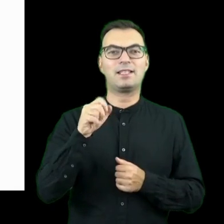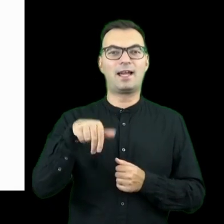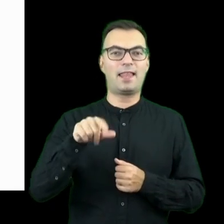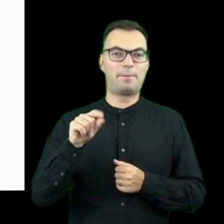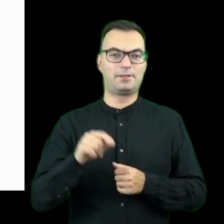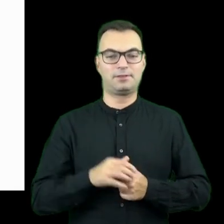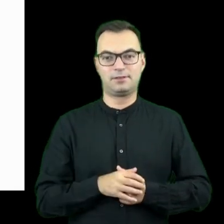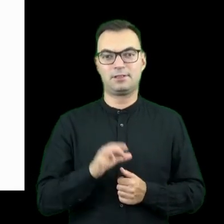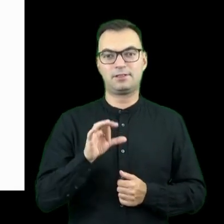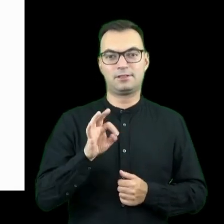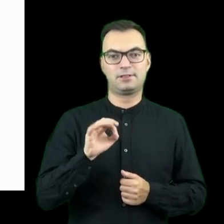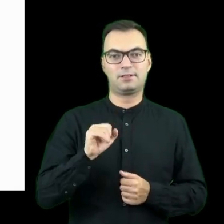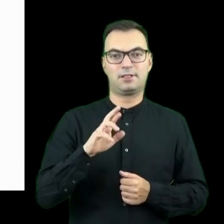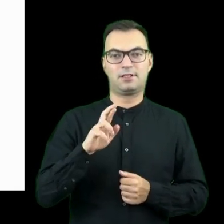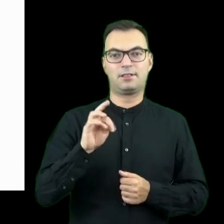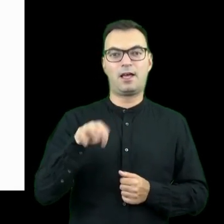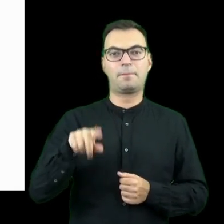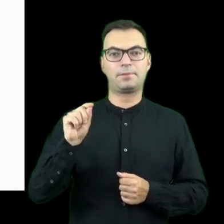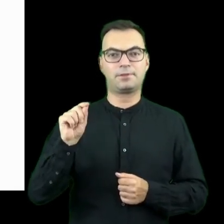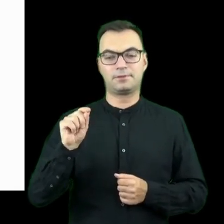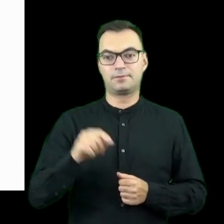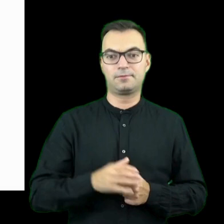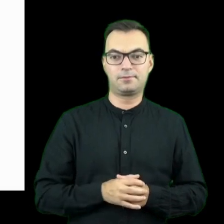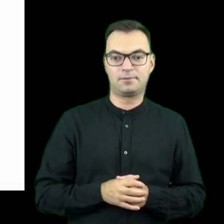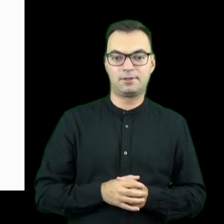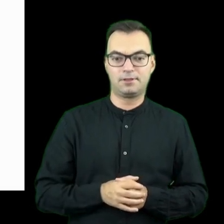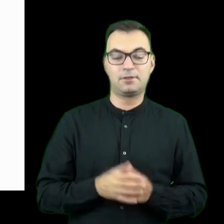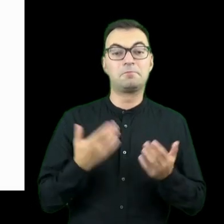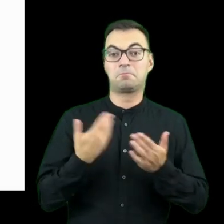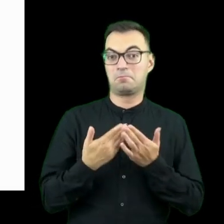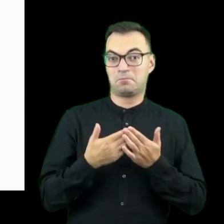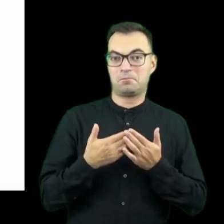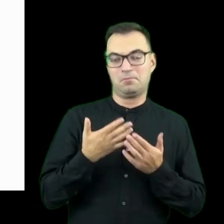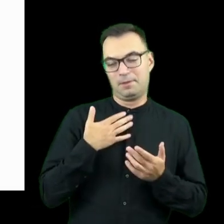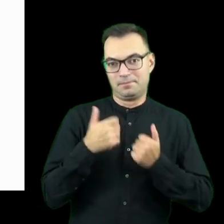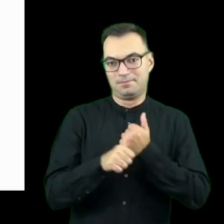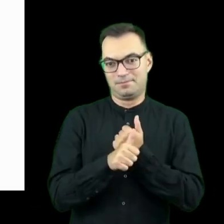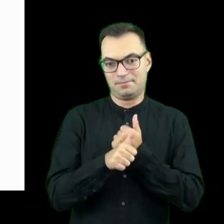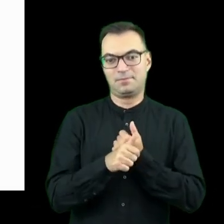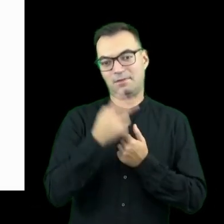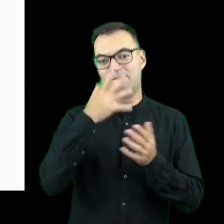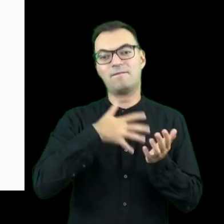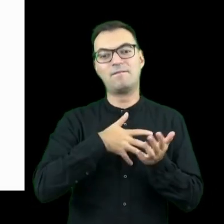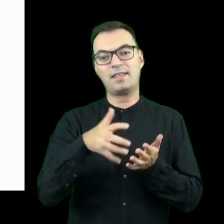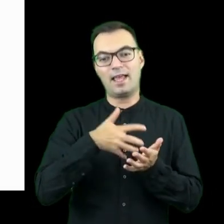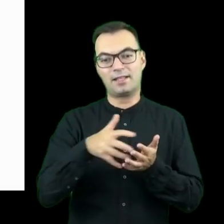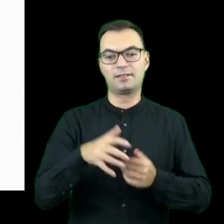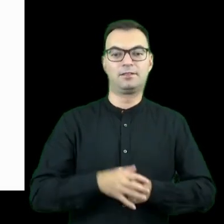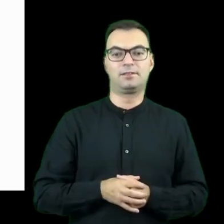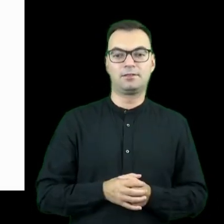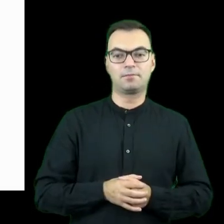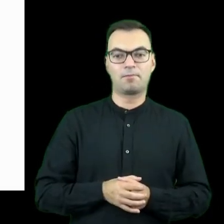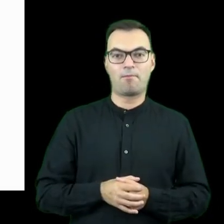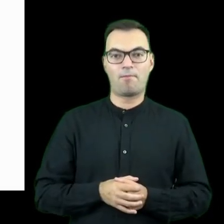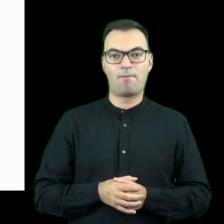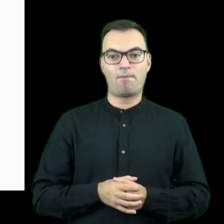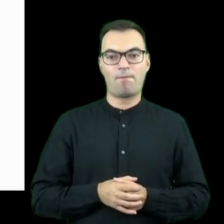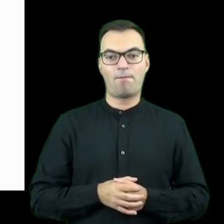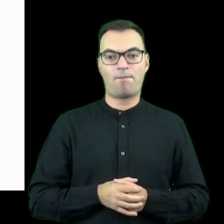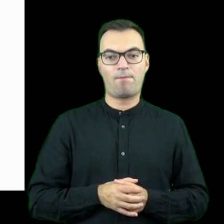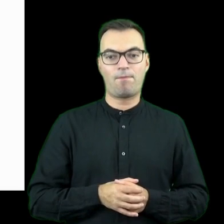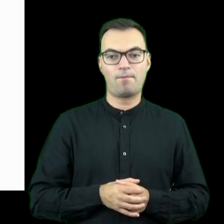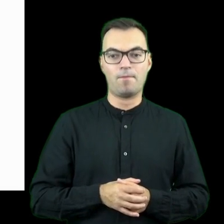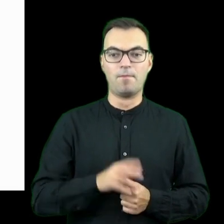I teraz też, żeby jakby poprzeć to stwierdzenie, że jest to najbardziej popularne, możemy się przyjrzeć wydatkom, no i tutaj możemy przyjrzeć się wydatkom funduszom